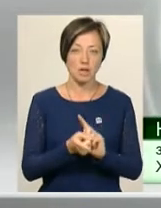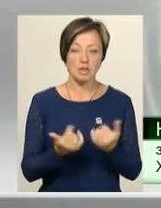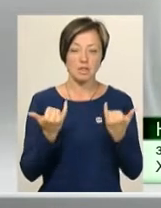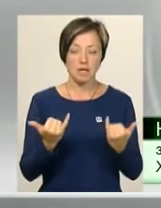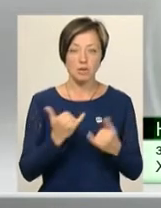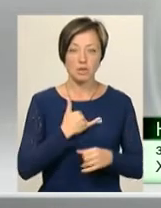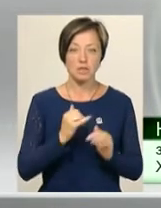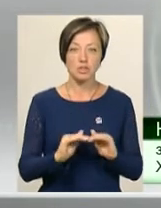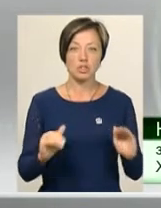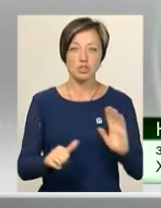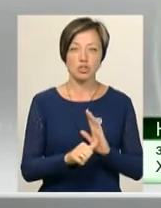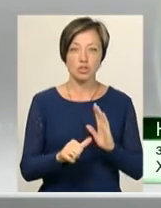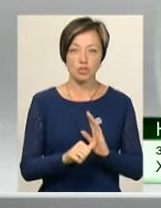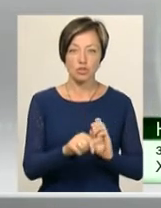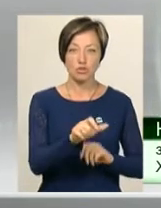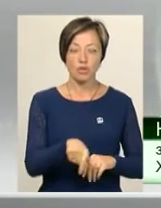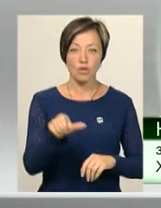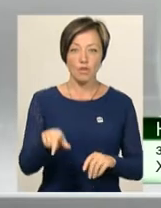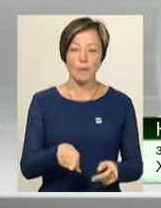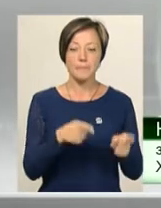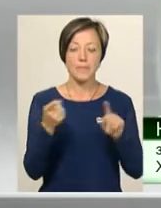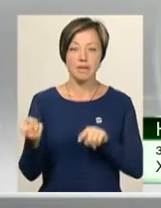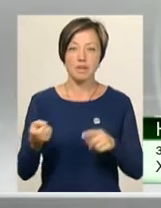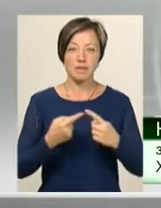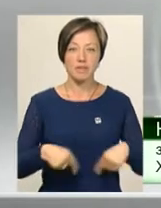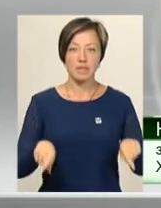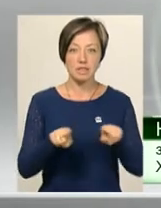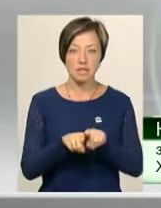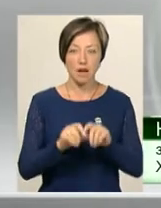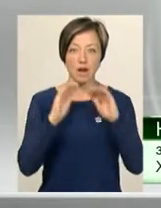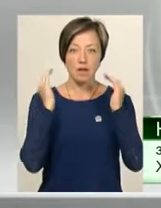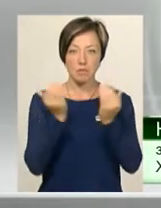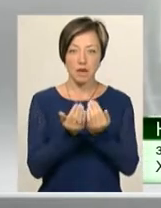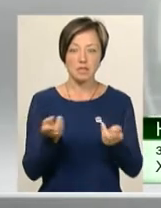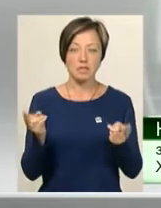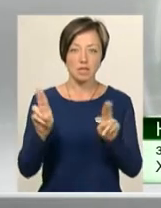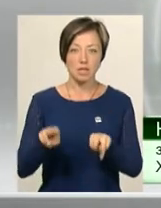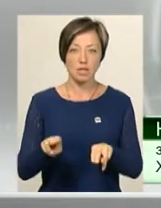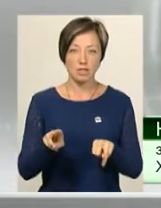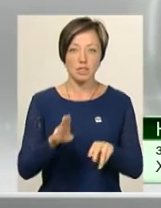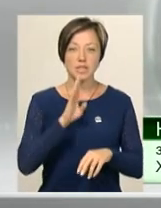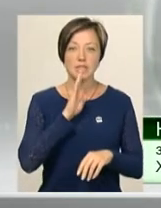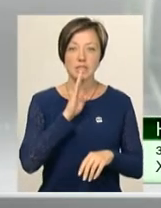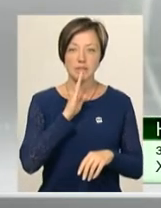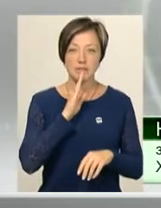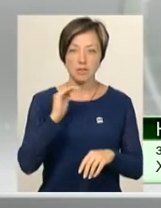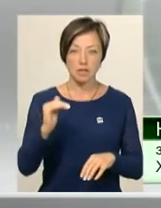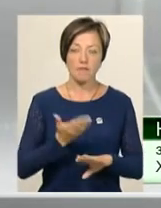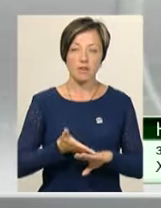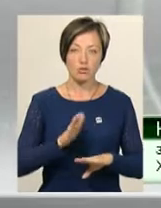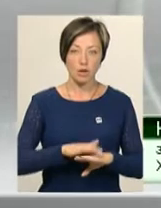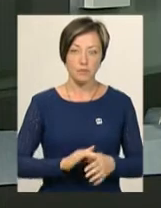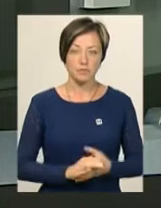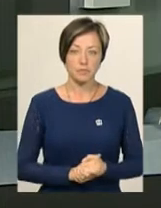в нас дітей 6 чоловік, вони переведені в відділення, а в реанімації залишилася дівчинка, важка вона.